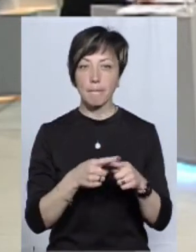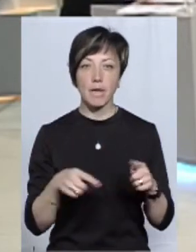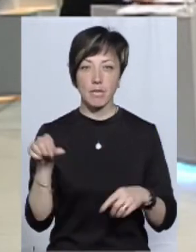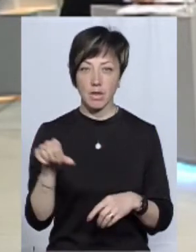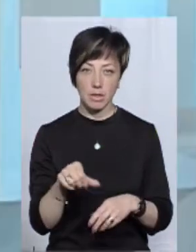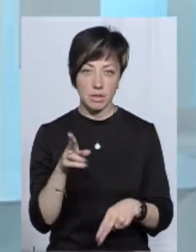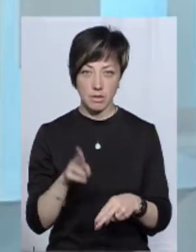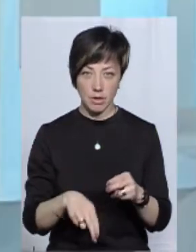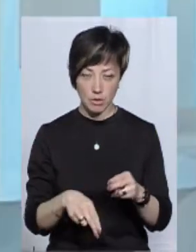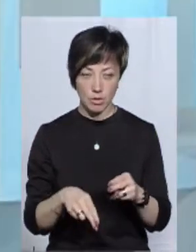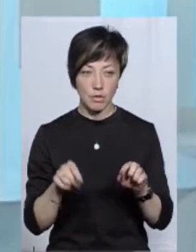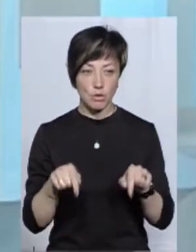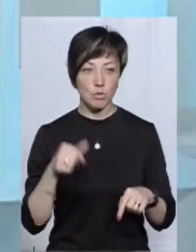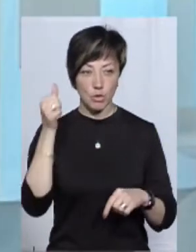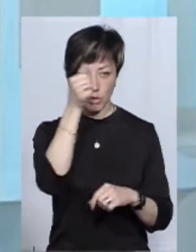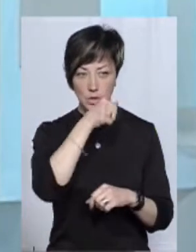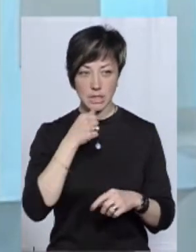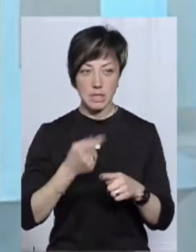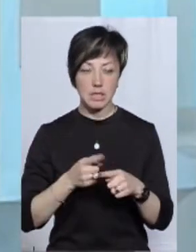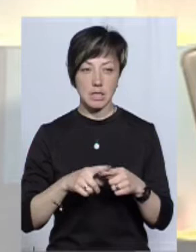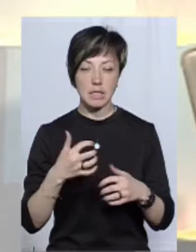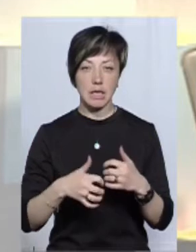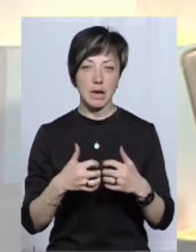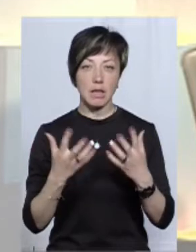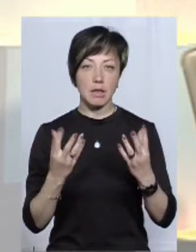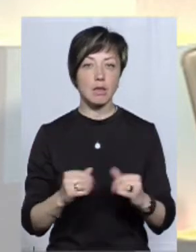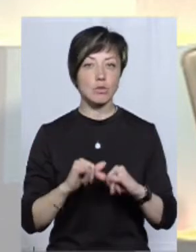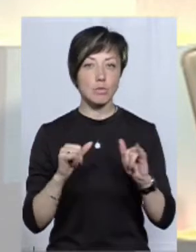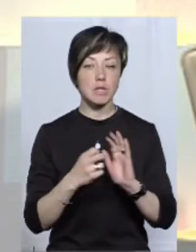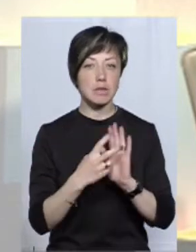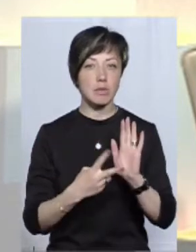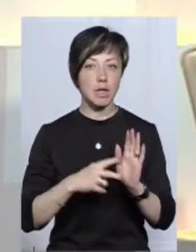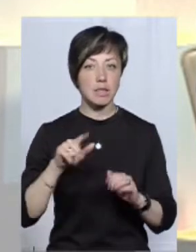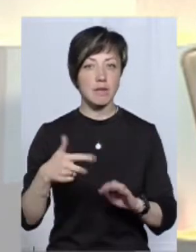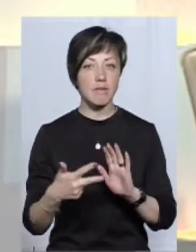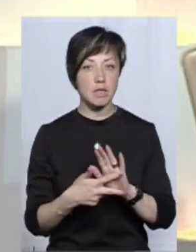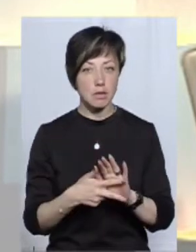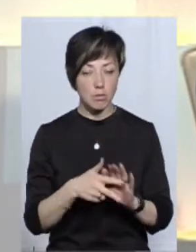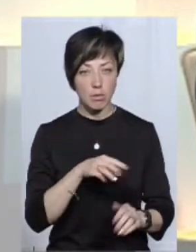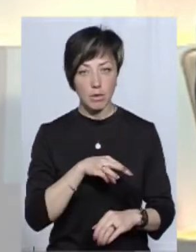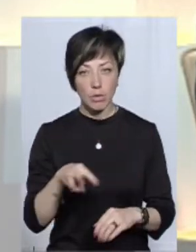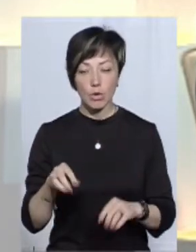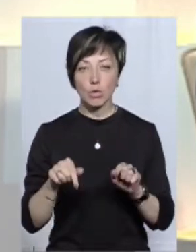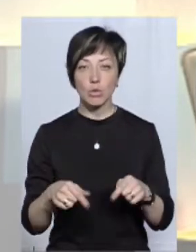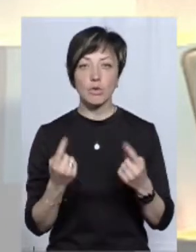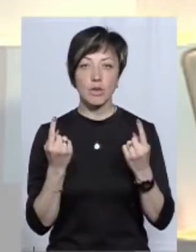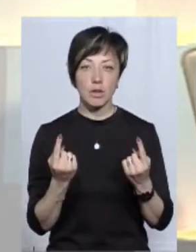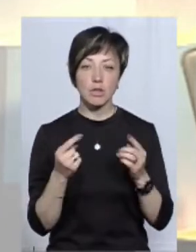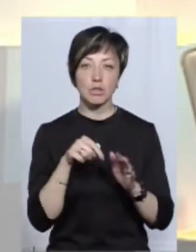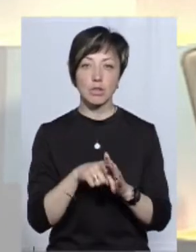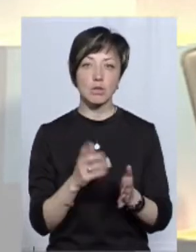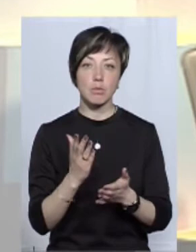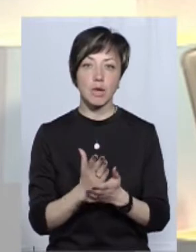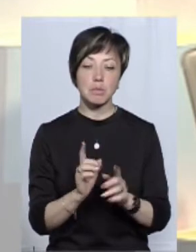цьому році ця середньоденна вже зросла до 17,8. Звичайно, тут велику роль